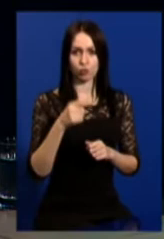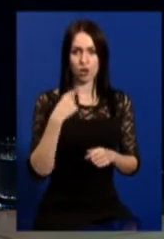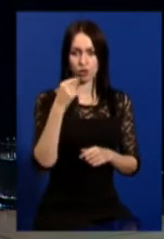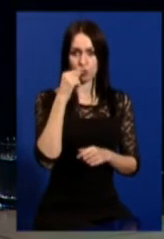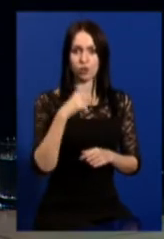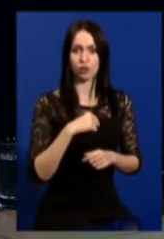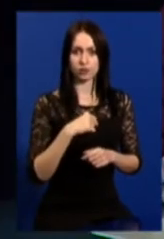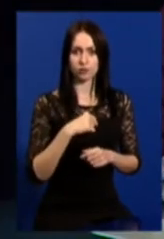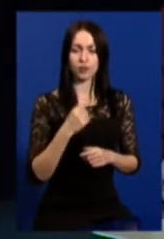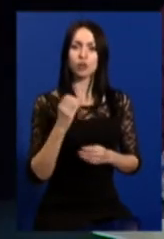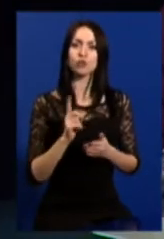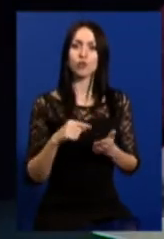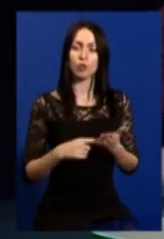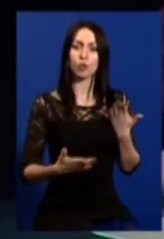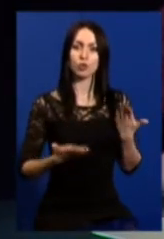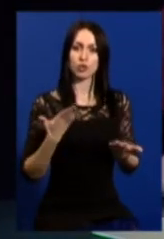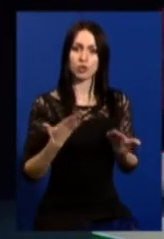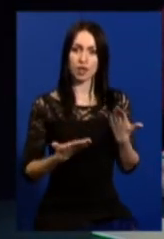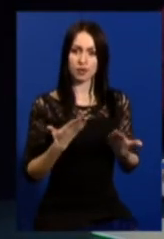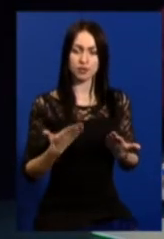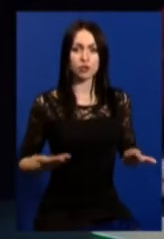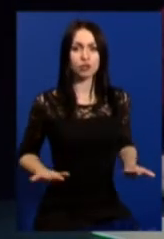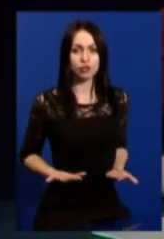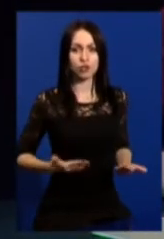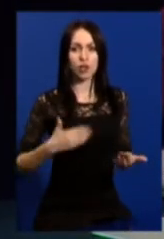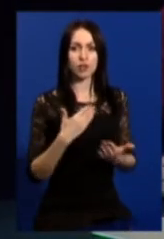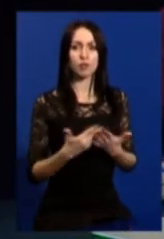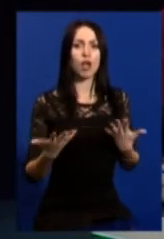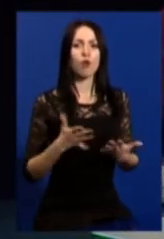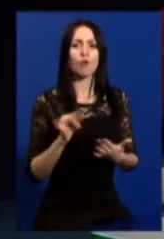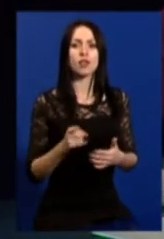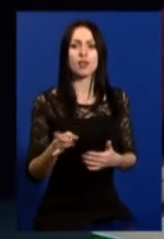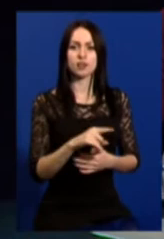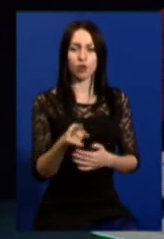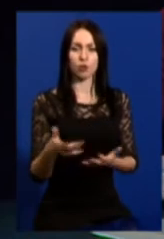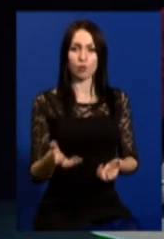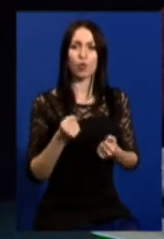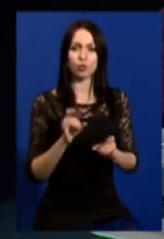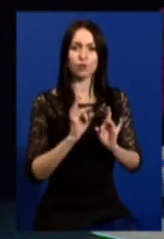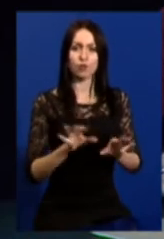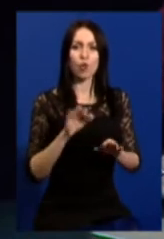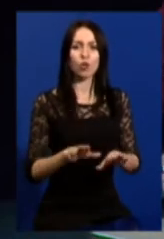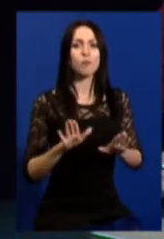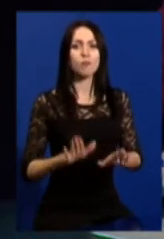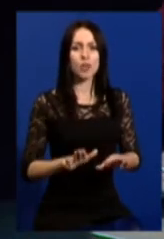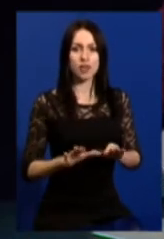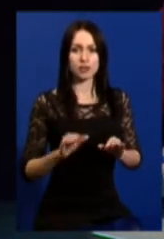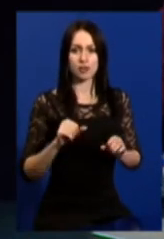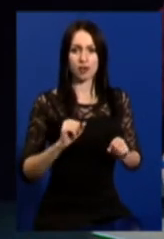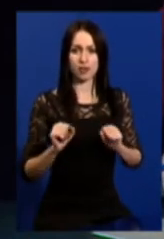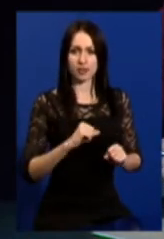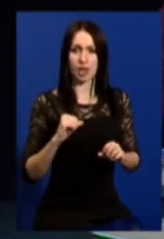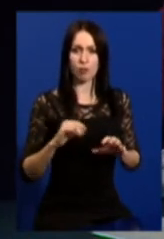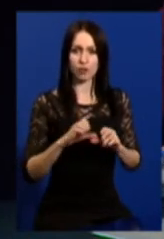І ще запитання. Якщо мешканці, наприклад, якогось із районів отримують інформацію від місцевих органів самоврядування